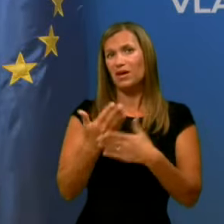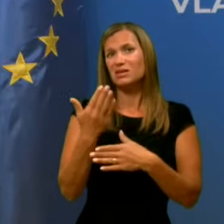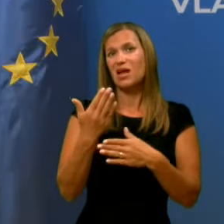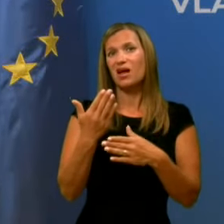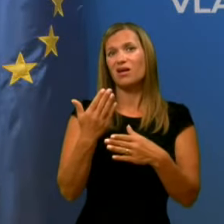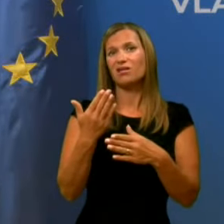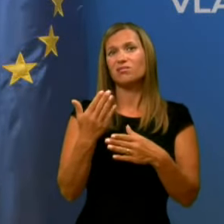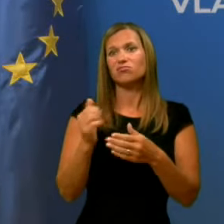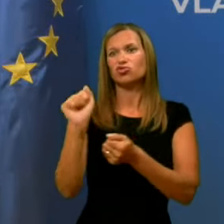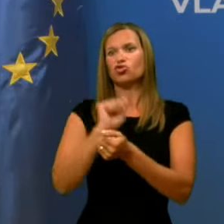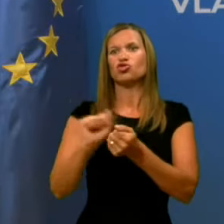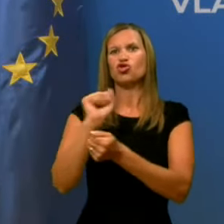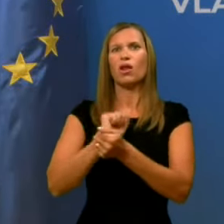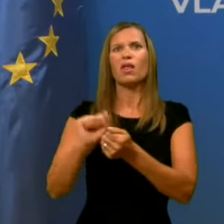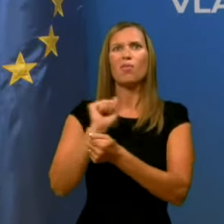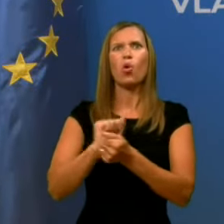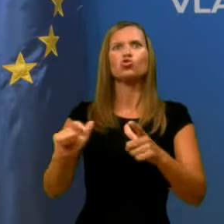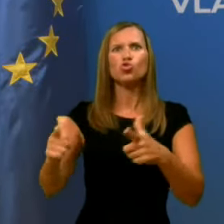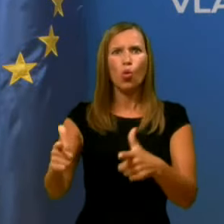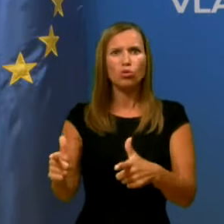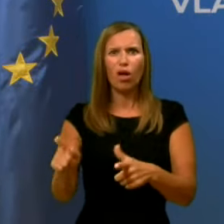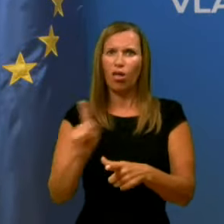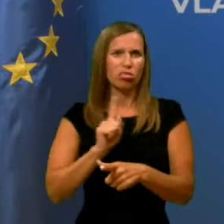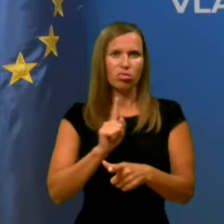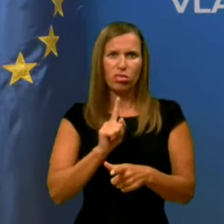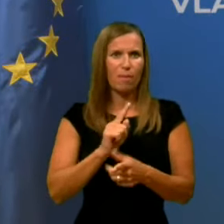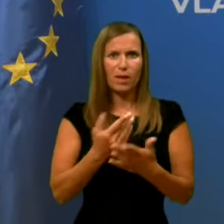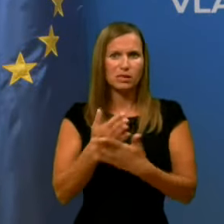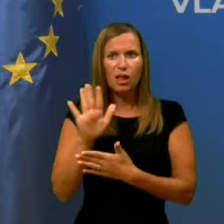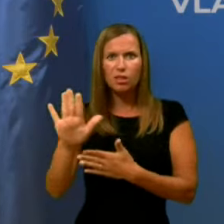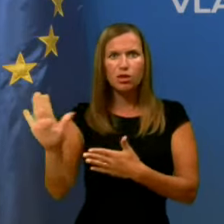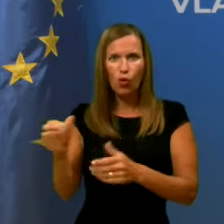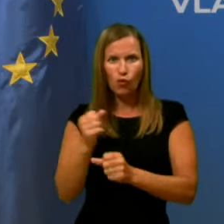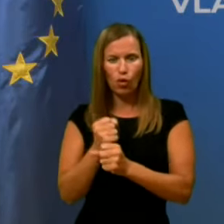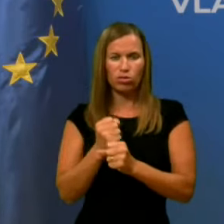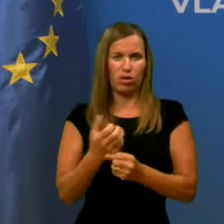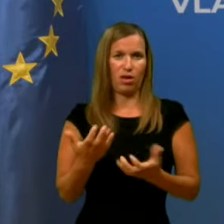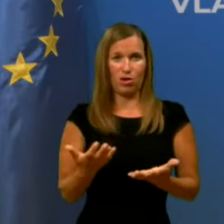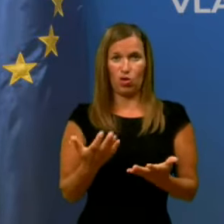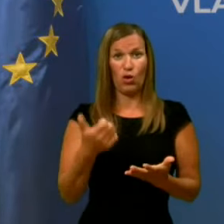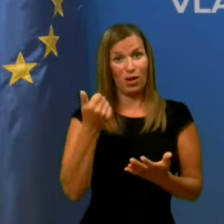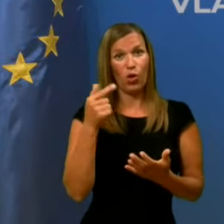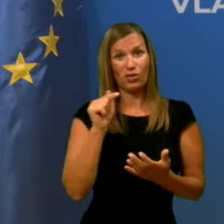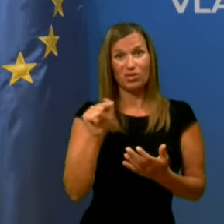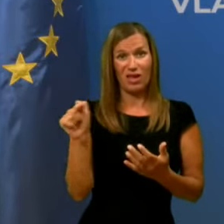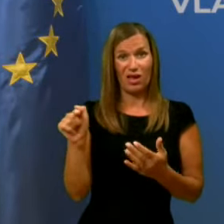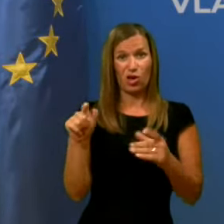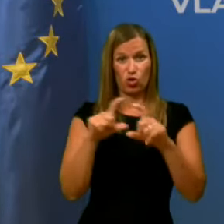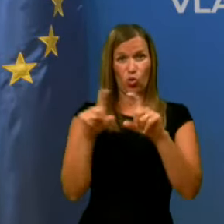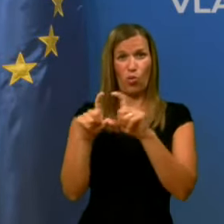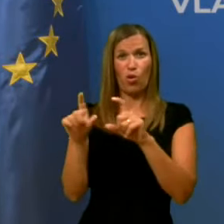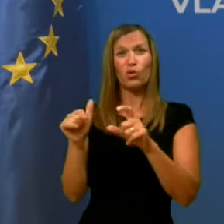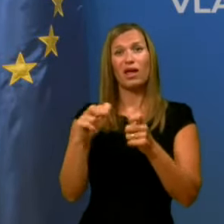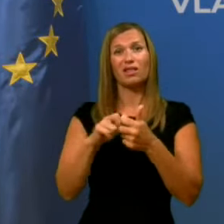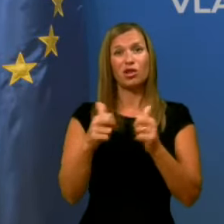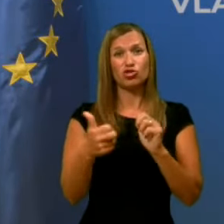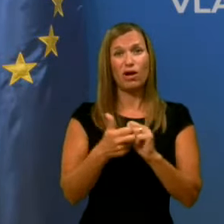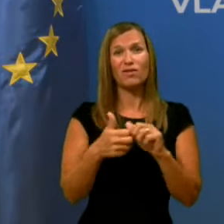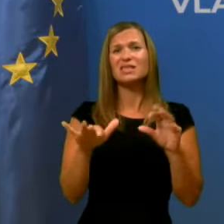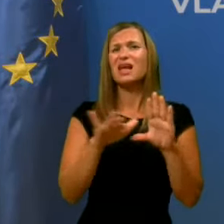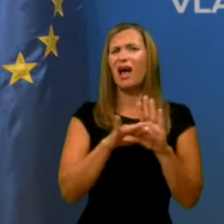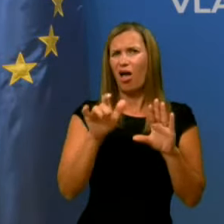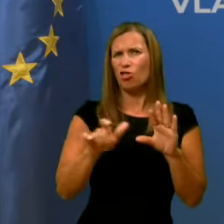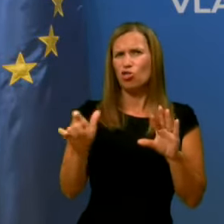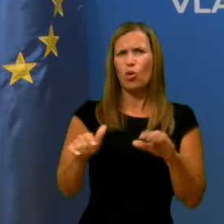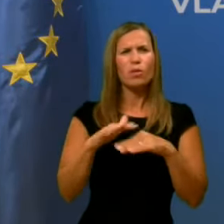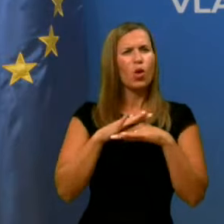posode, ne pa za njihovo delo. In eden takšnih domov, kjer je težava za kadrom na vseh področjih,